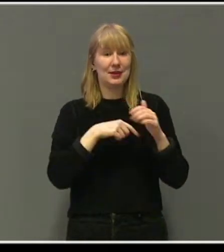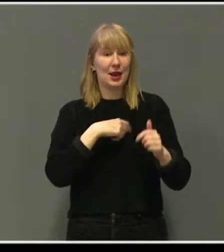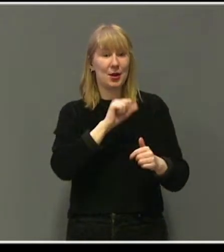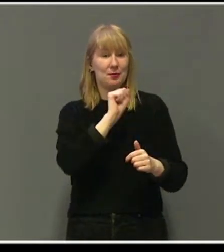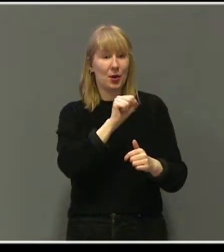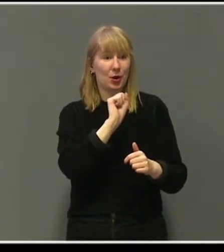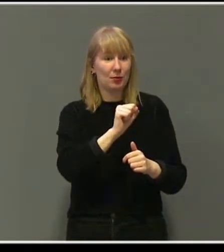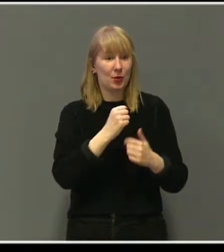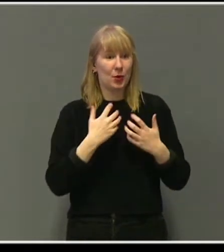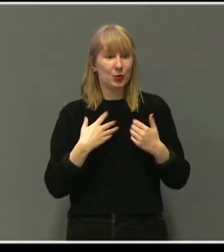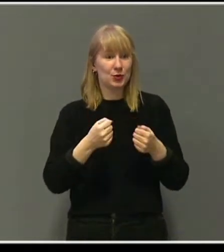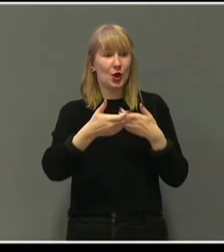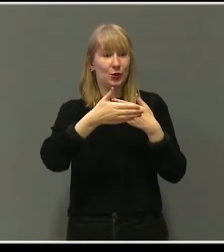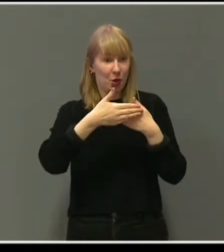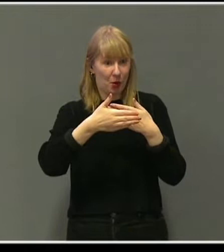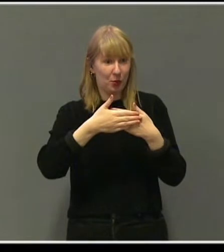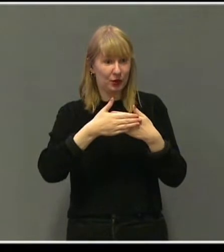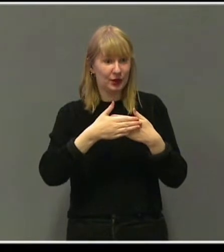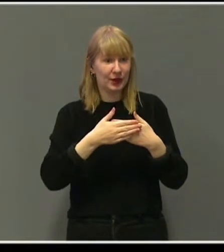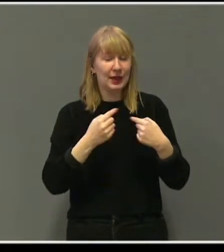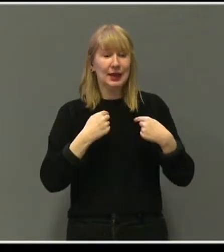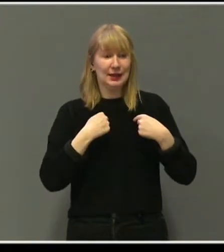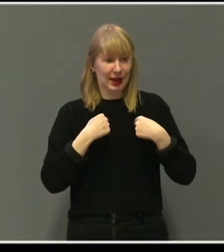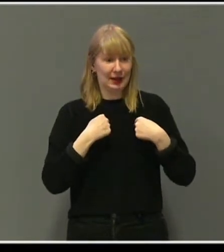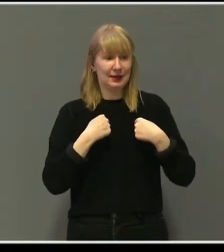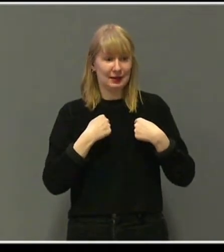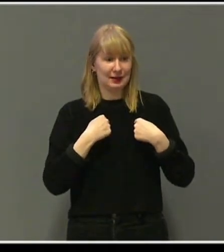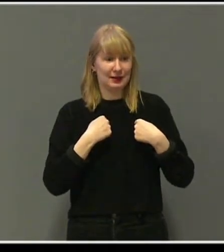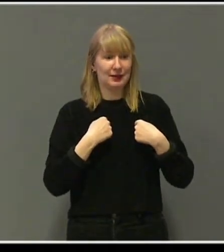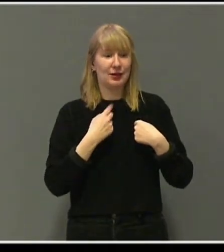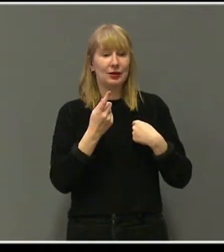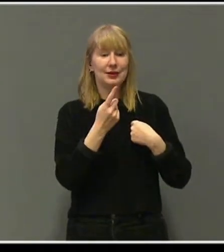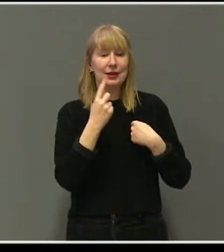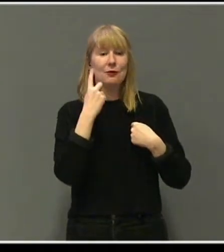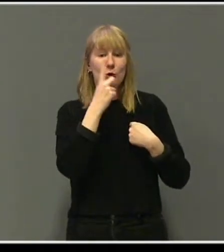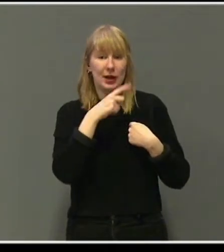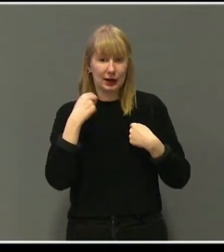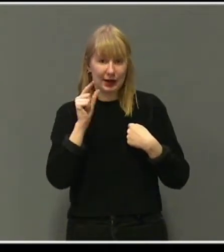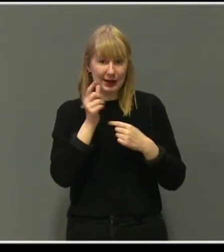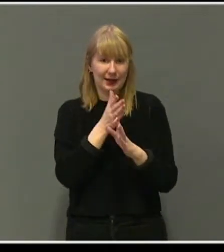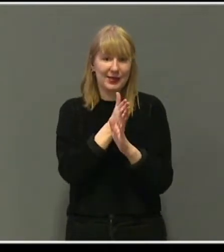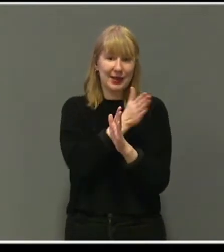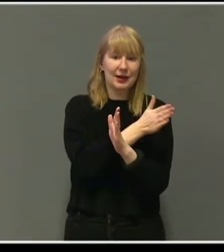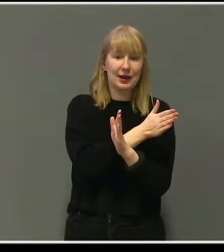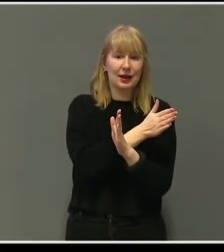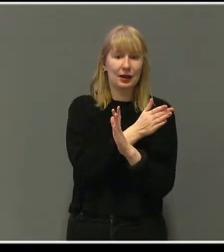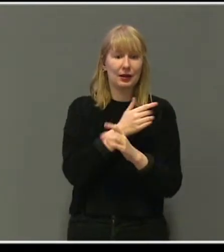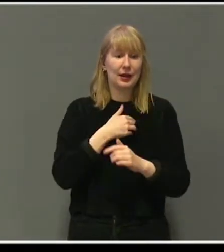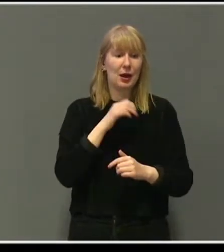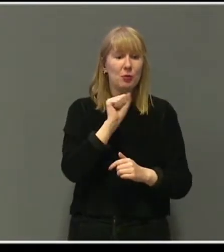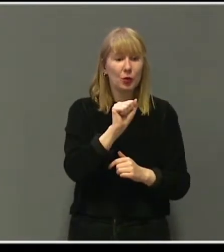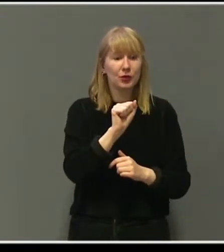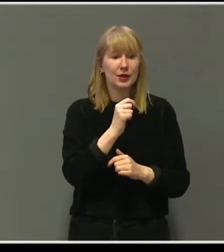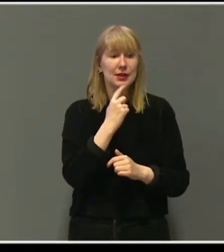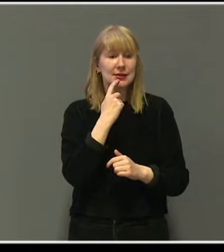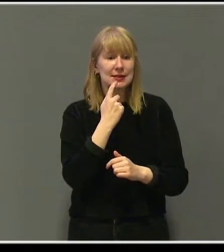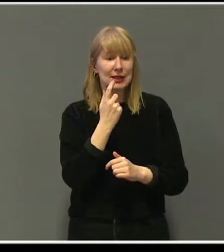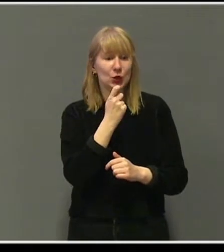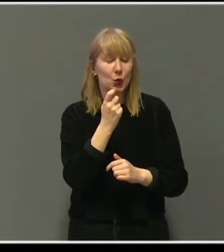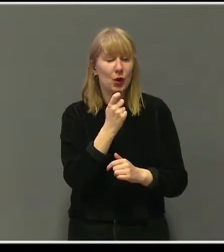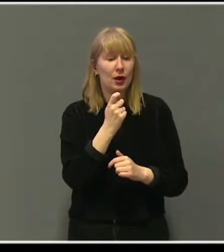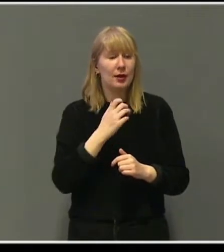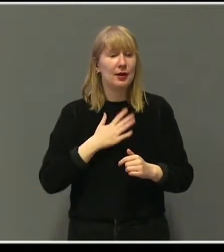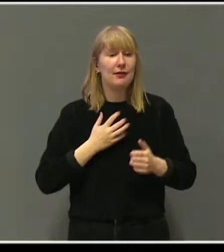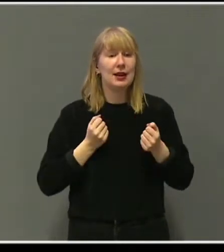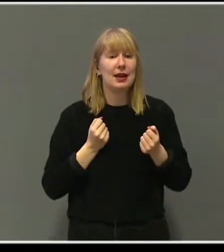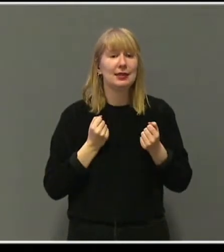døren hos naboen. De var blitt foreldre til Josefine tre måneder tidligere. Jeg måtte bare snakke med noen. Jeg måtte